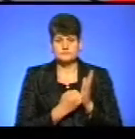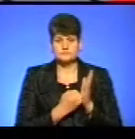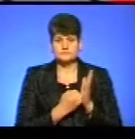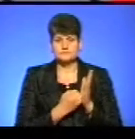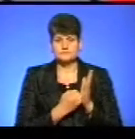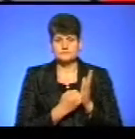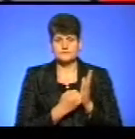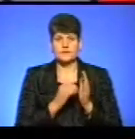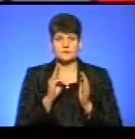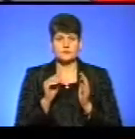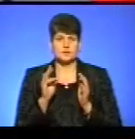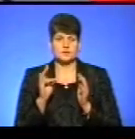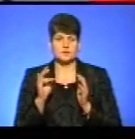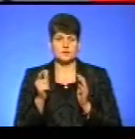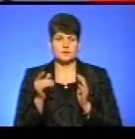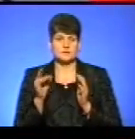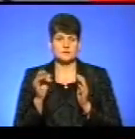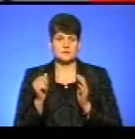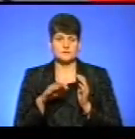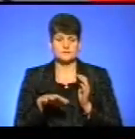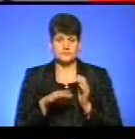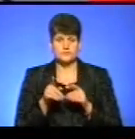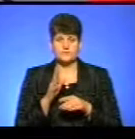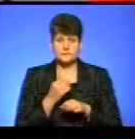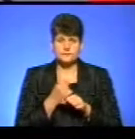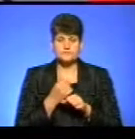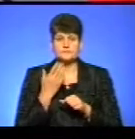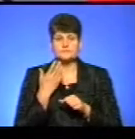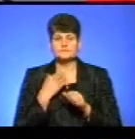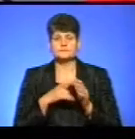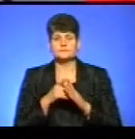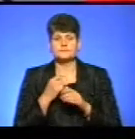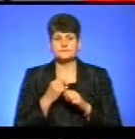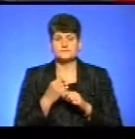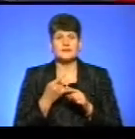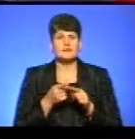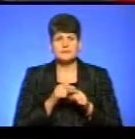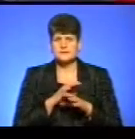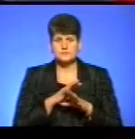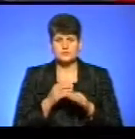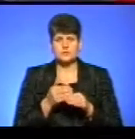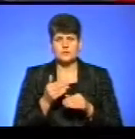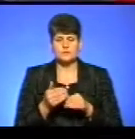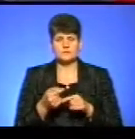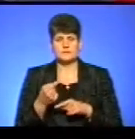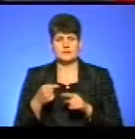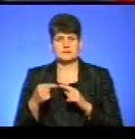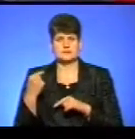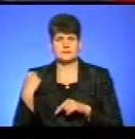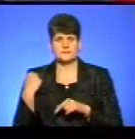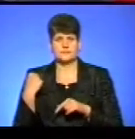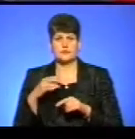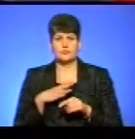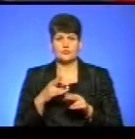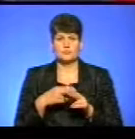до країн, власне, Шенгенської зони. Чи запрацює він, коли запрацює, і чи навпаки це не буде кроком назад, скажімо так, тут був безвіз